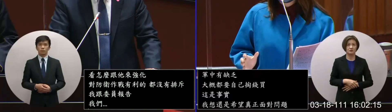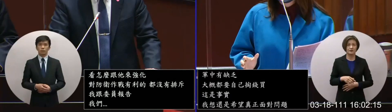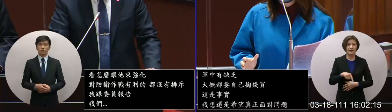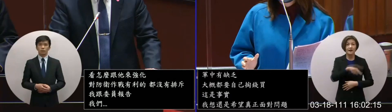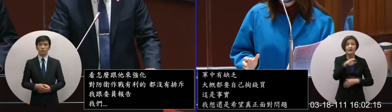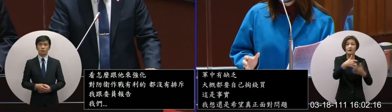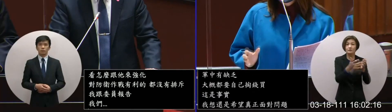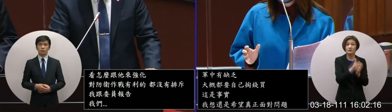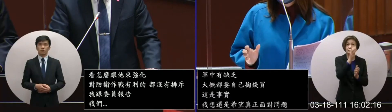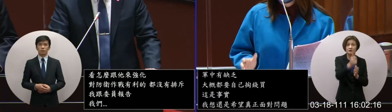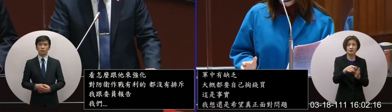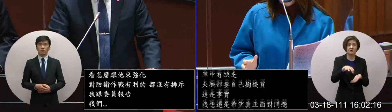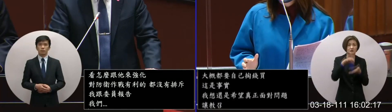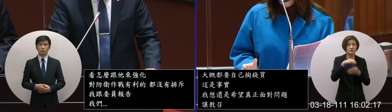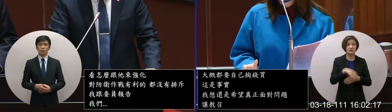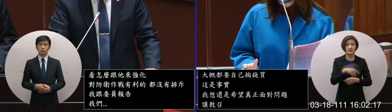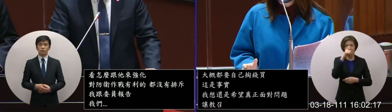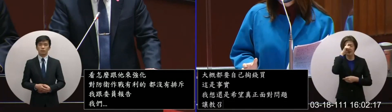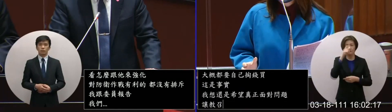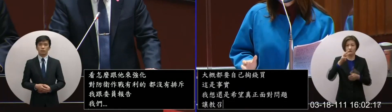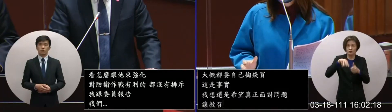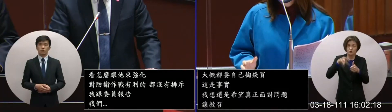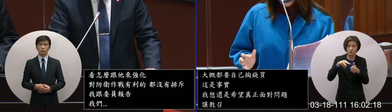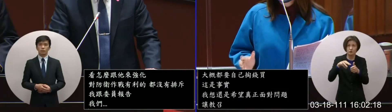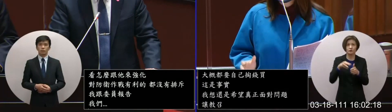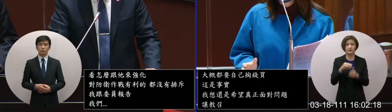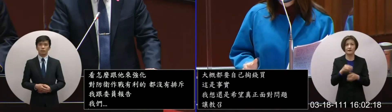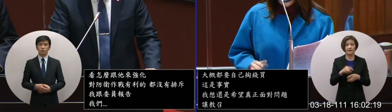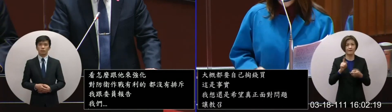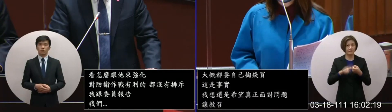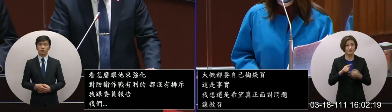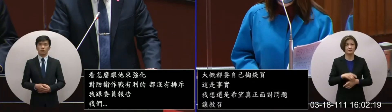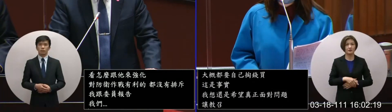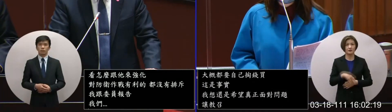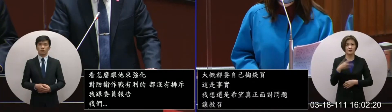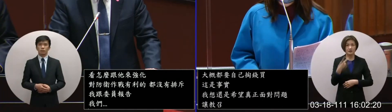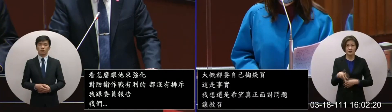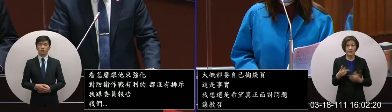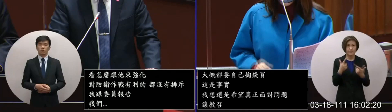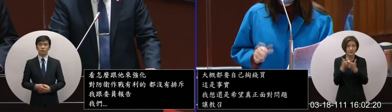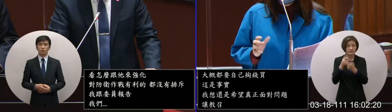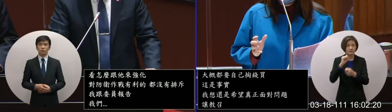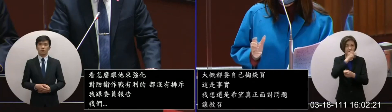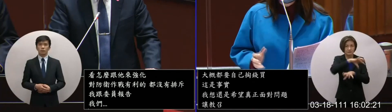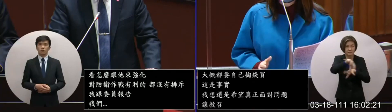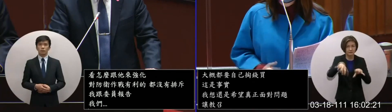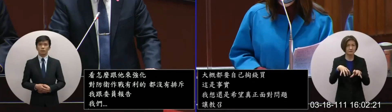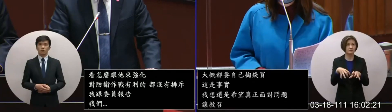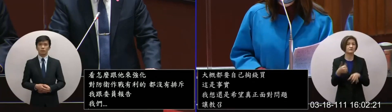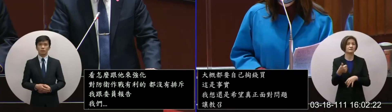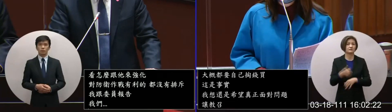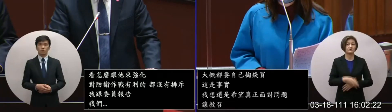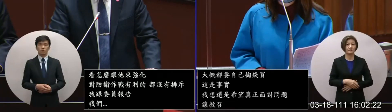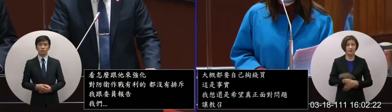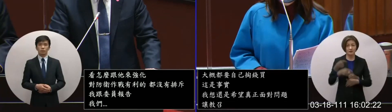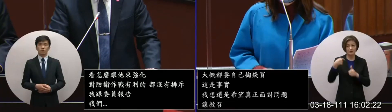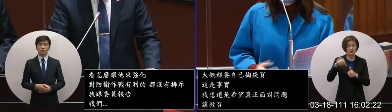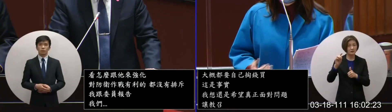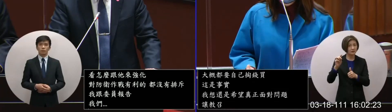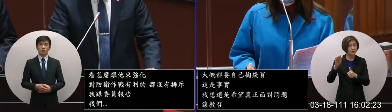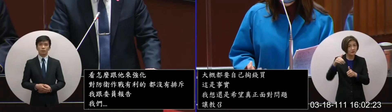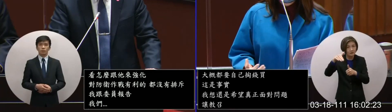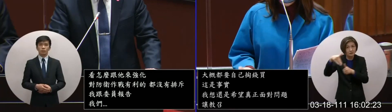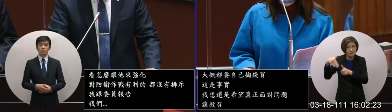实质的一个精良的训练而且要符合我们的战场环境我们到底要什么样的教招训练